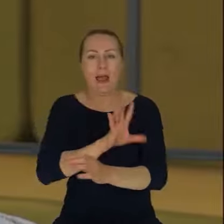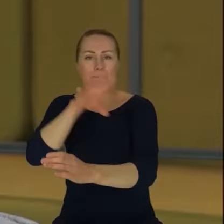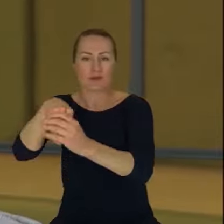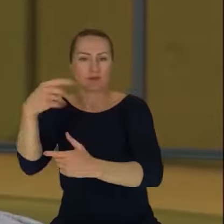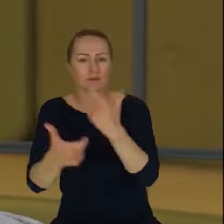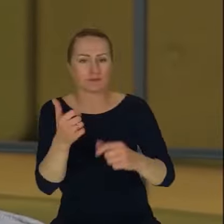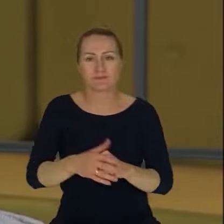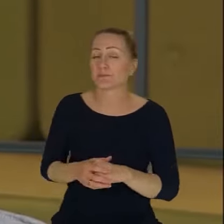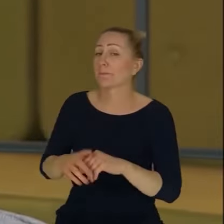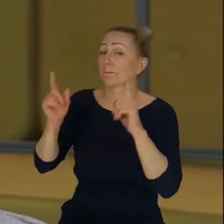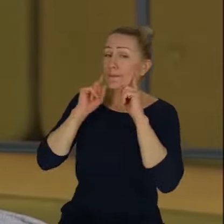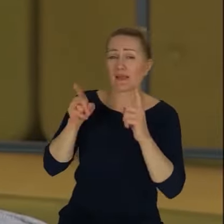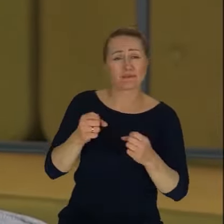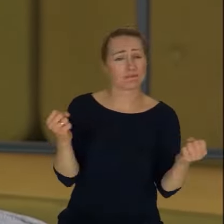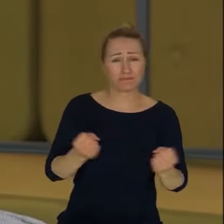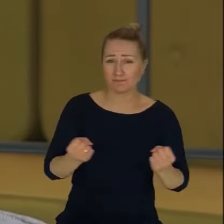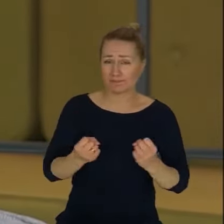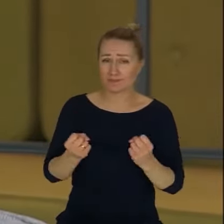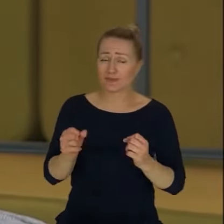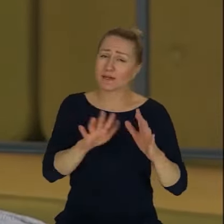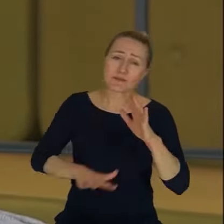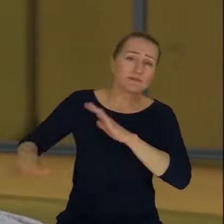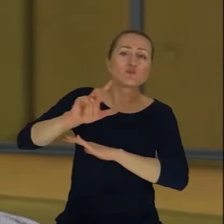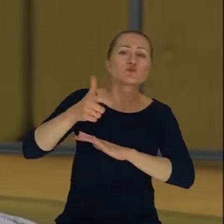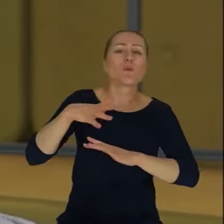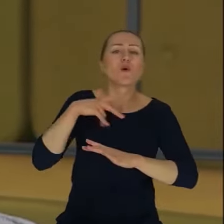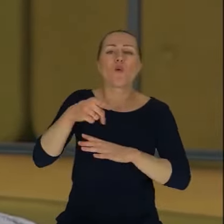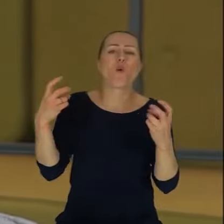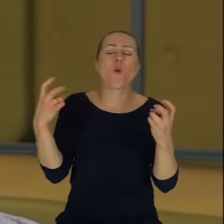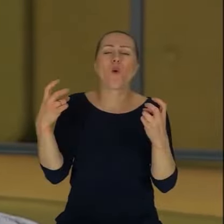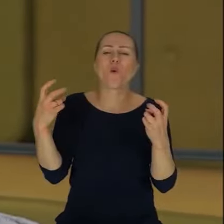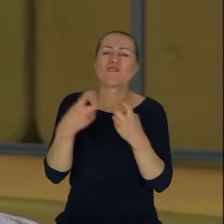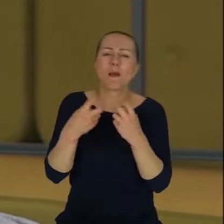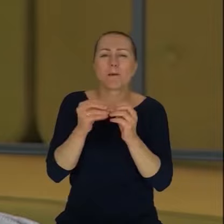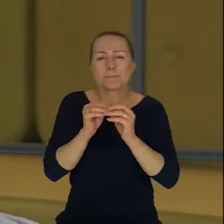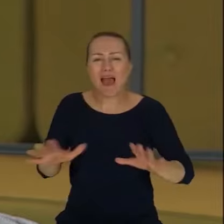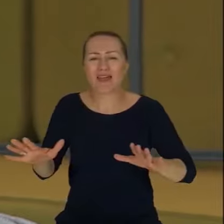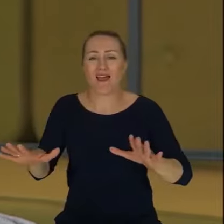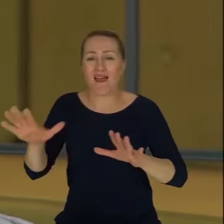jest to, co się zadziało w przestrzeni wirtualnej, medialnej, to powstawanie bytów